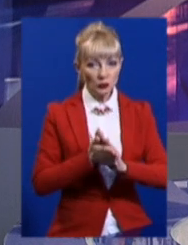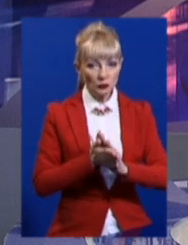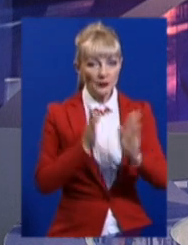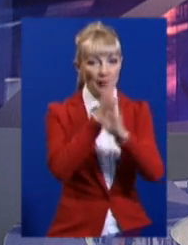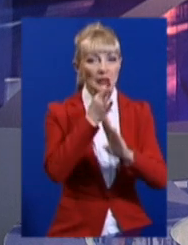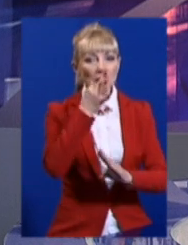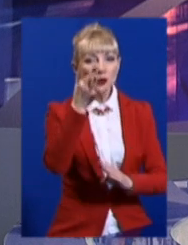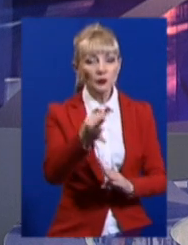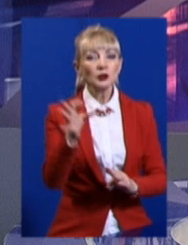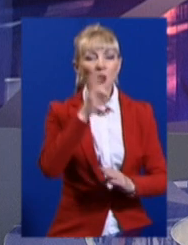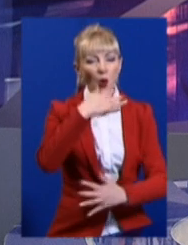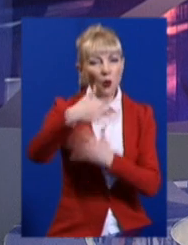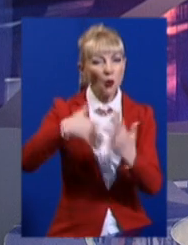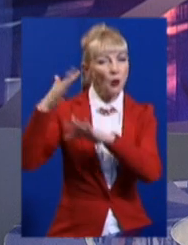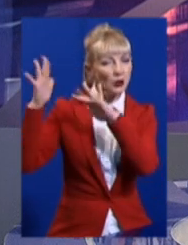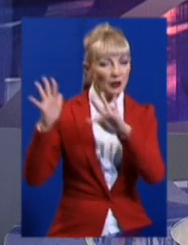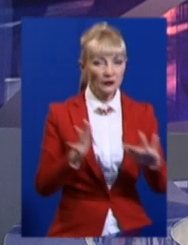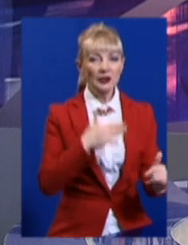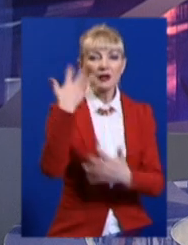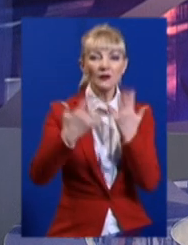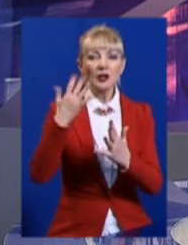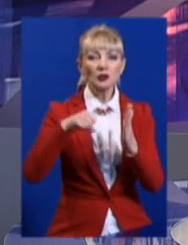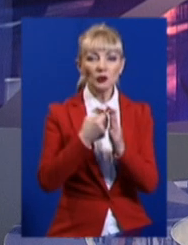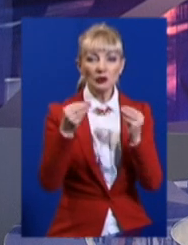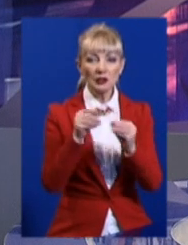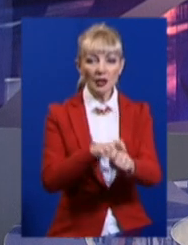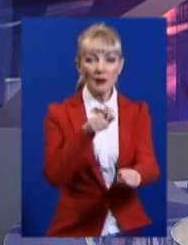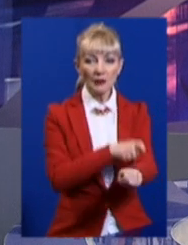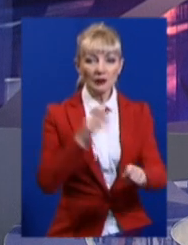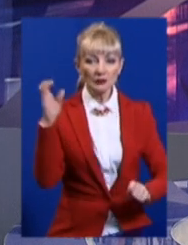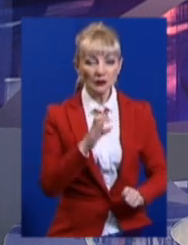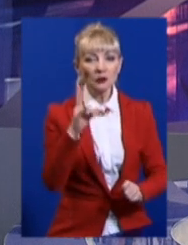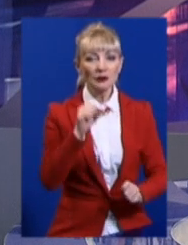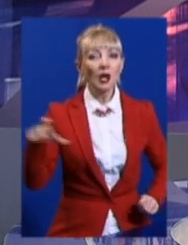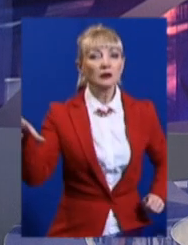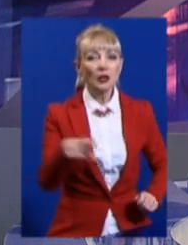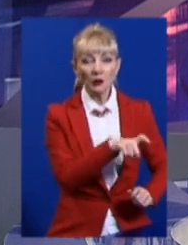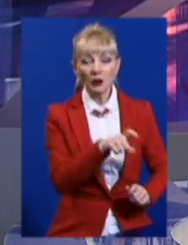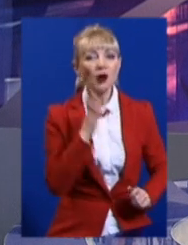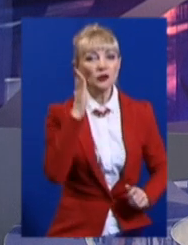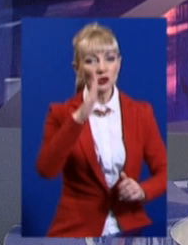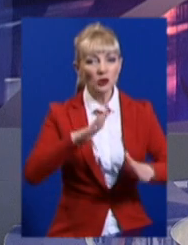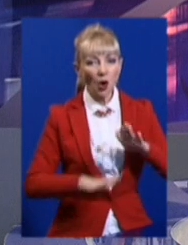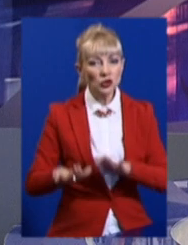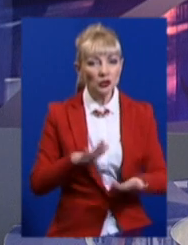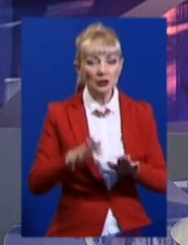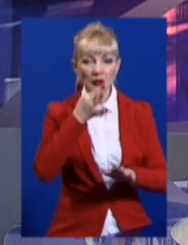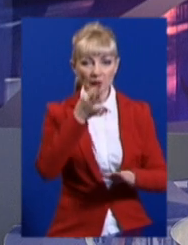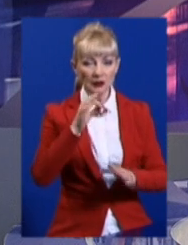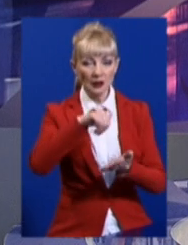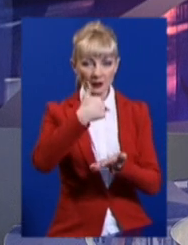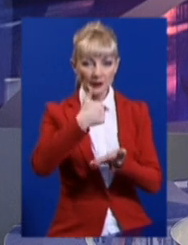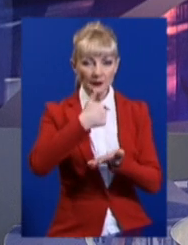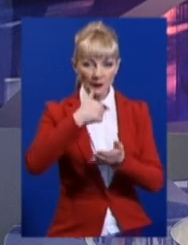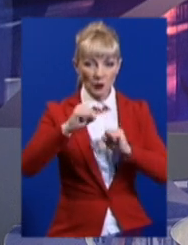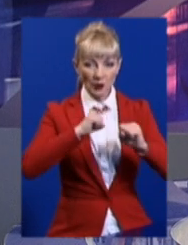Синоптики говорять про хуртовини із поривами вітру до 10 метрів за секунду. На автошляхах прогнозують ожеледицю, розповів очільник обласної